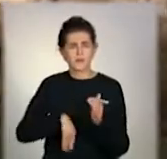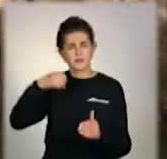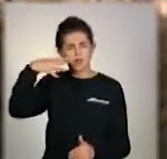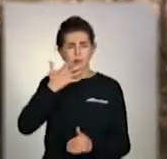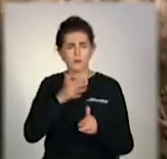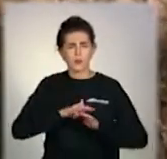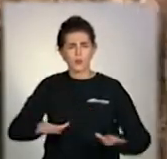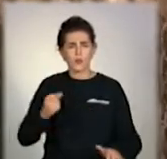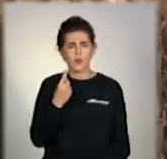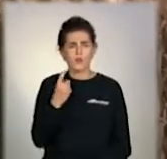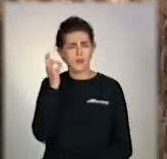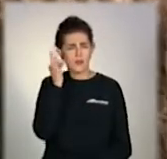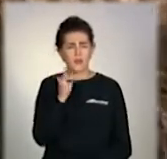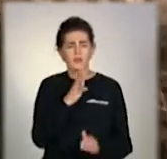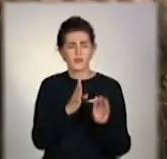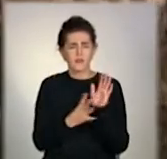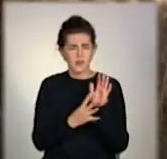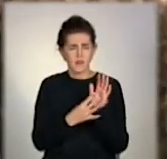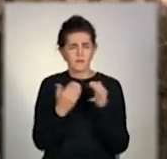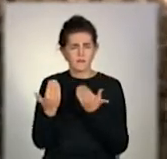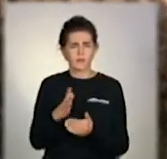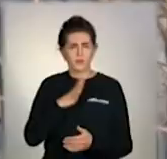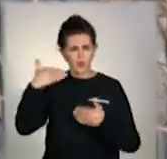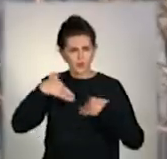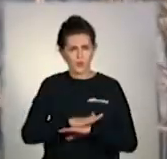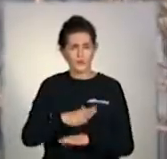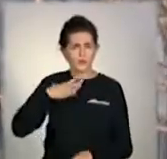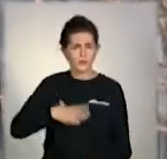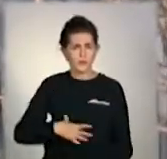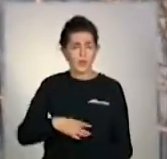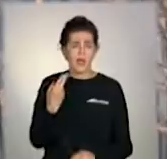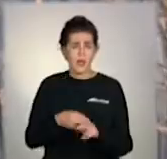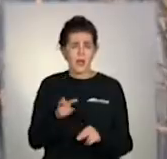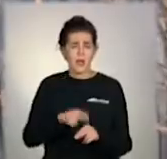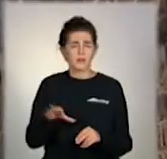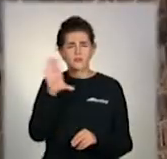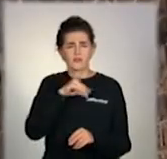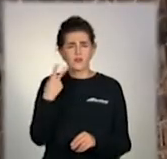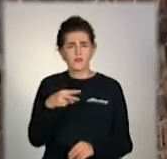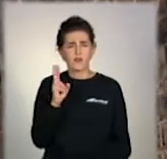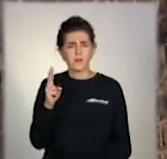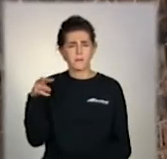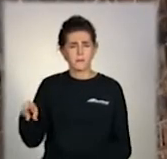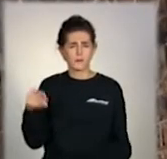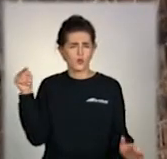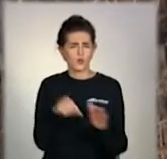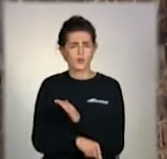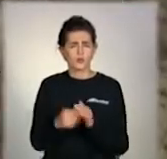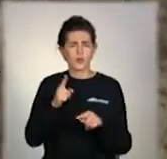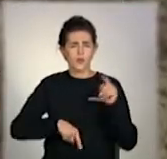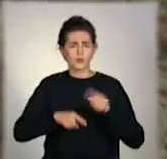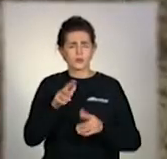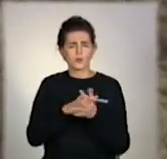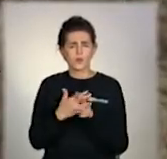11-річний Дмитро та 2-річна Євгенія провели усю ніч. Звідси від дому понад 20 кілометрів. Втекли з рідної селі